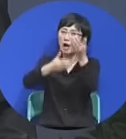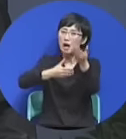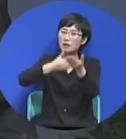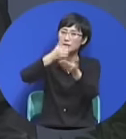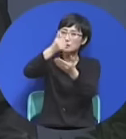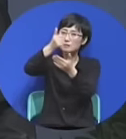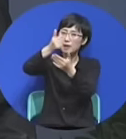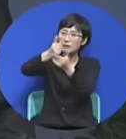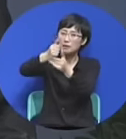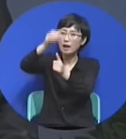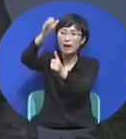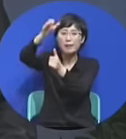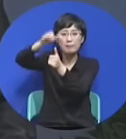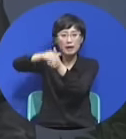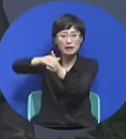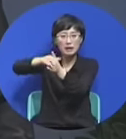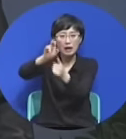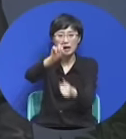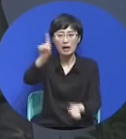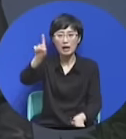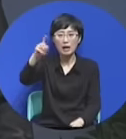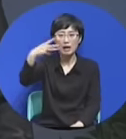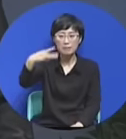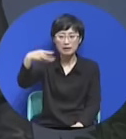맡기라가 뭡니까 라고요